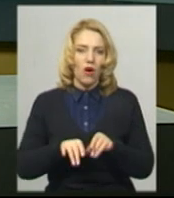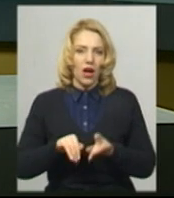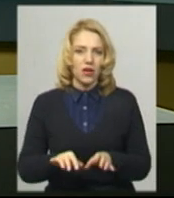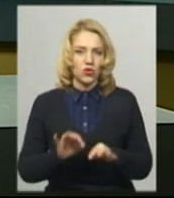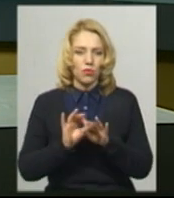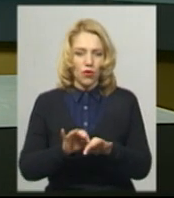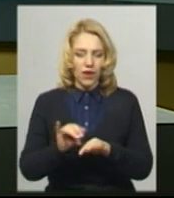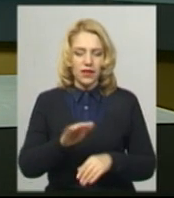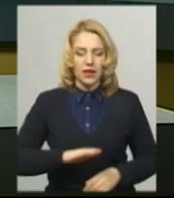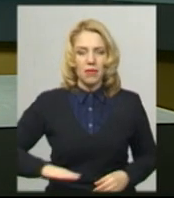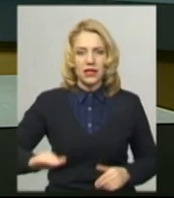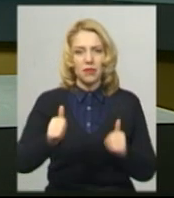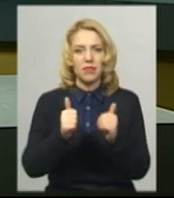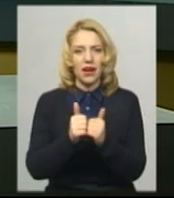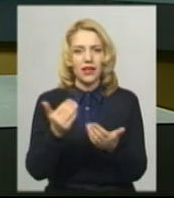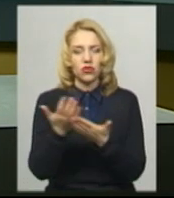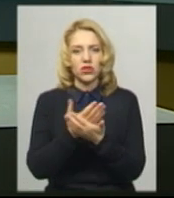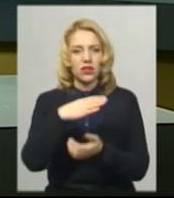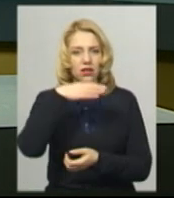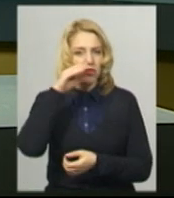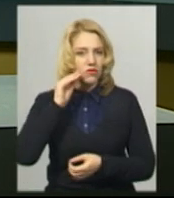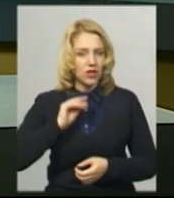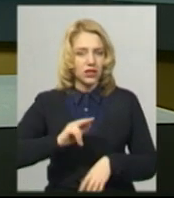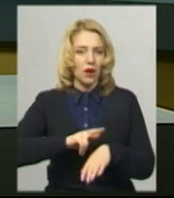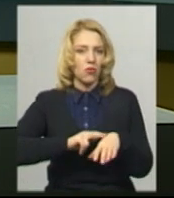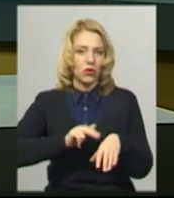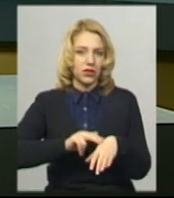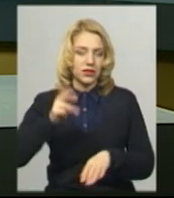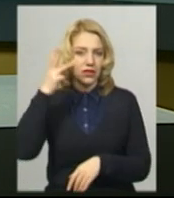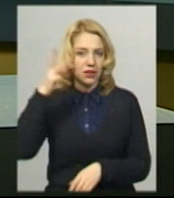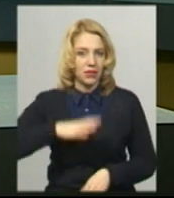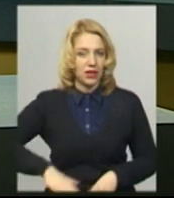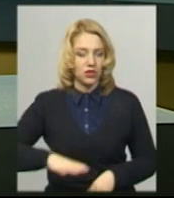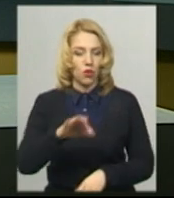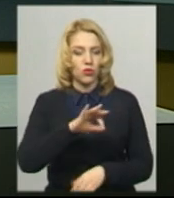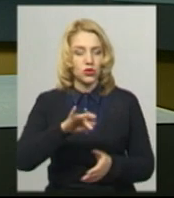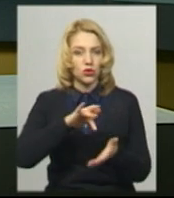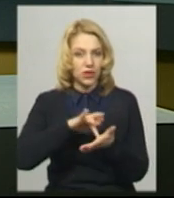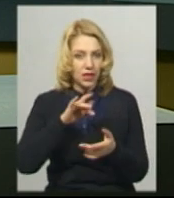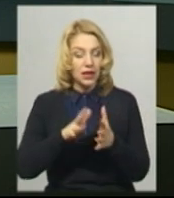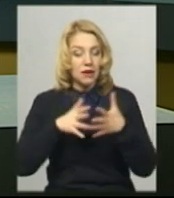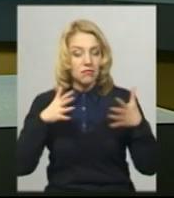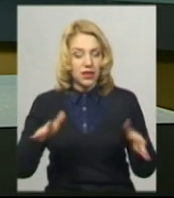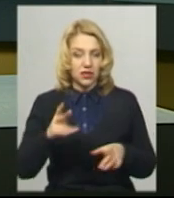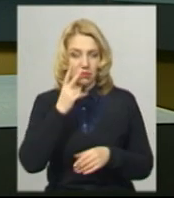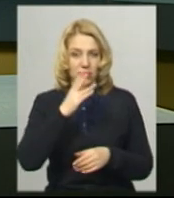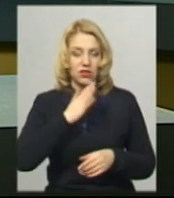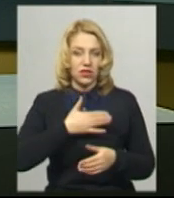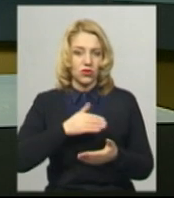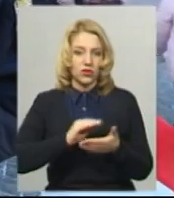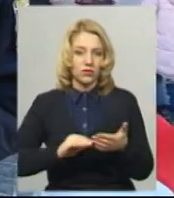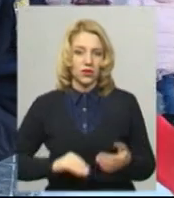на майданчику біля кінотеатру імені Шевченка «Патрульні поліцейські Хмельниччини» у обласному центрі. Більше бачила Неля Шпулак.